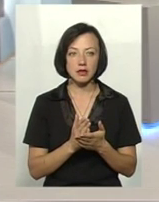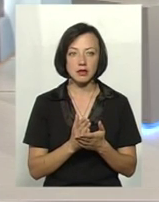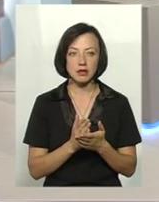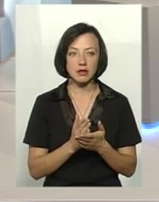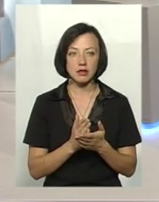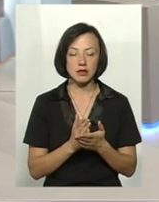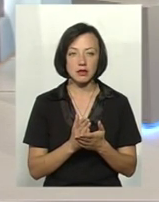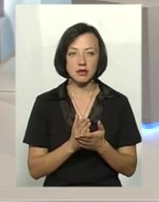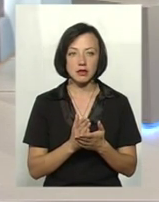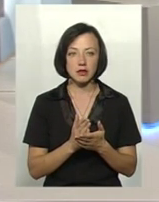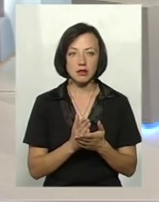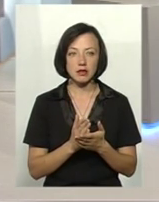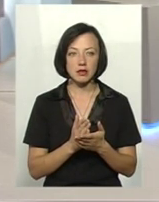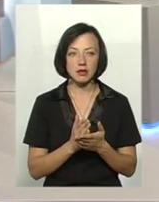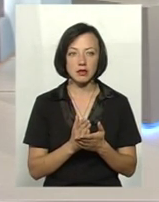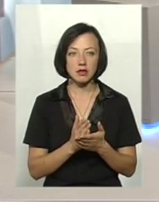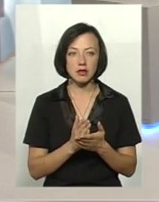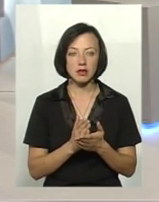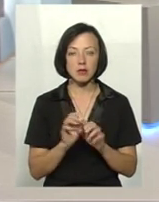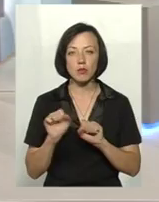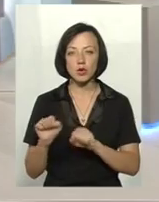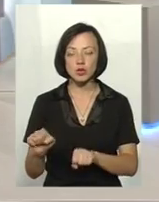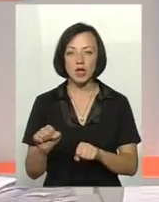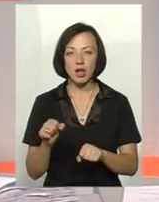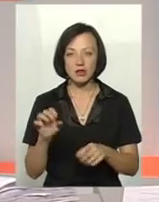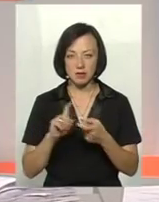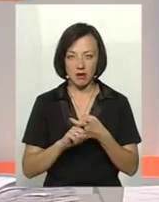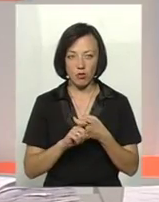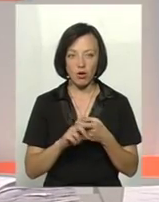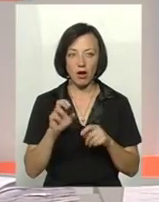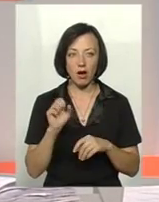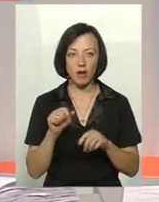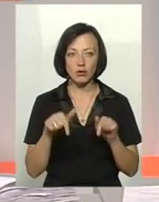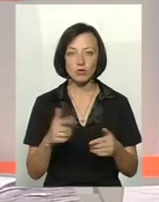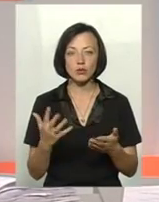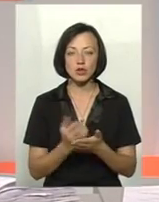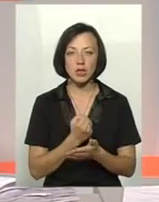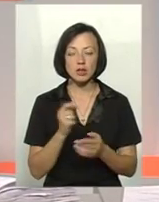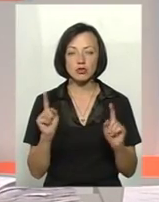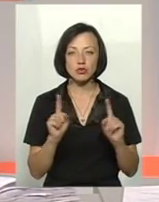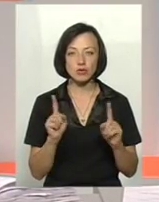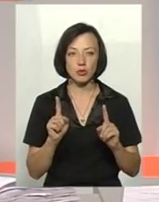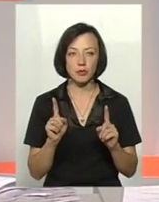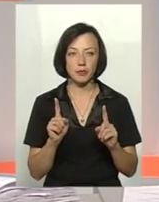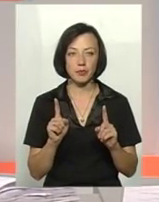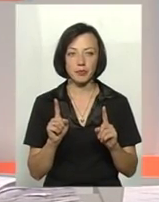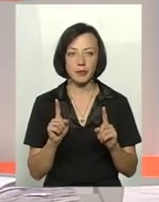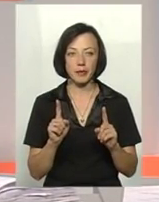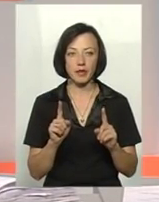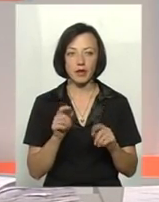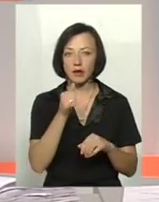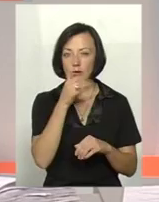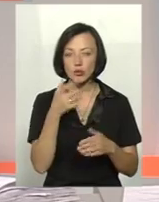організм вакциною, вони можуть протистояти збуднику. А тут, виходить, що не можуть